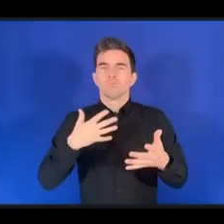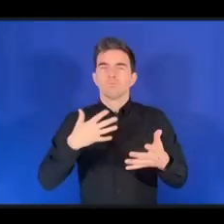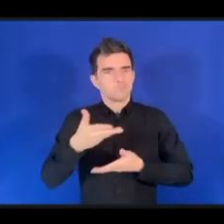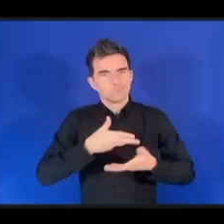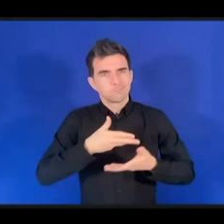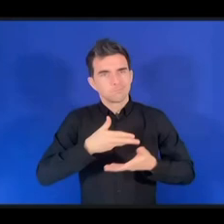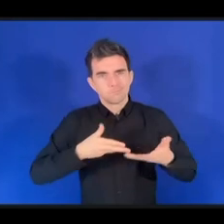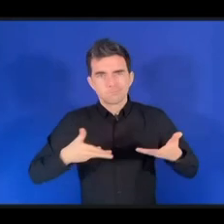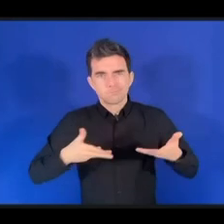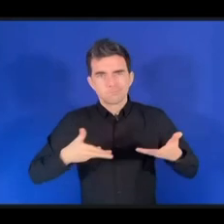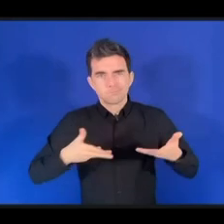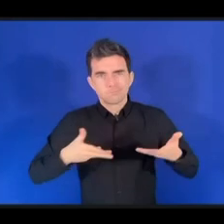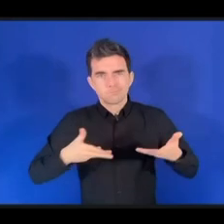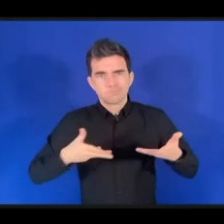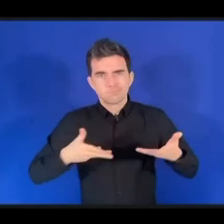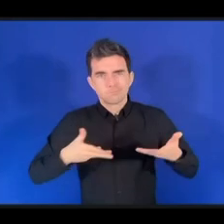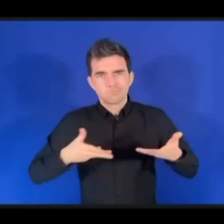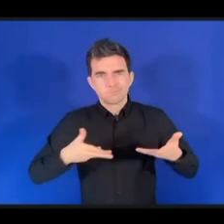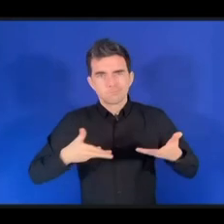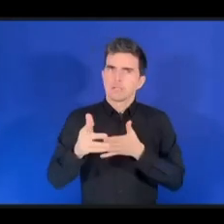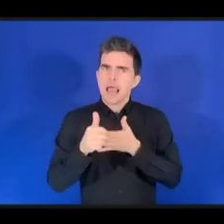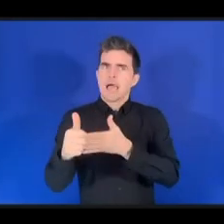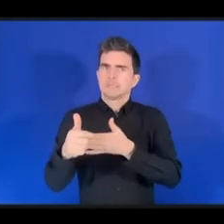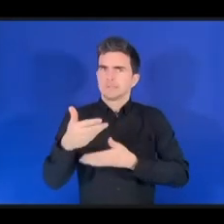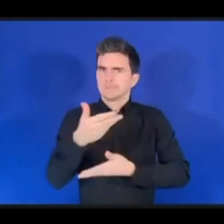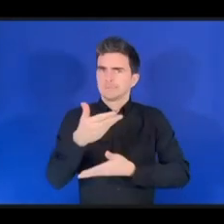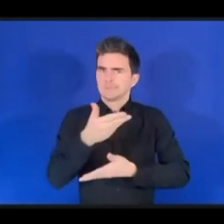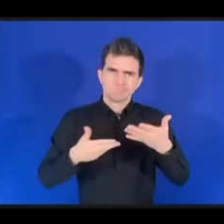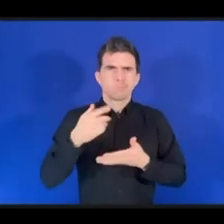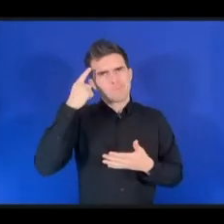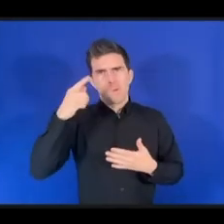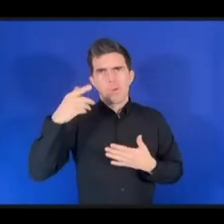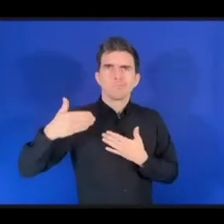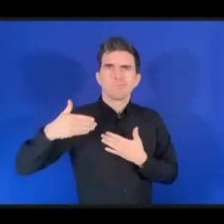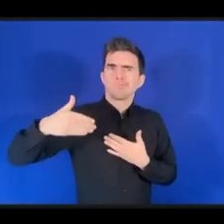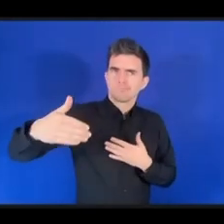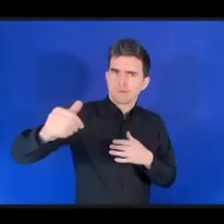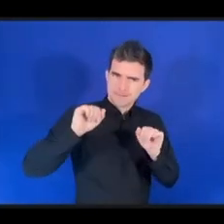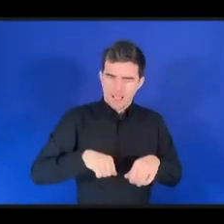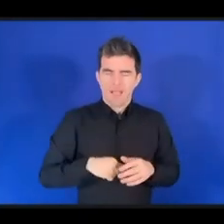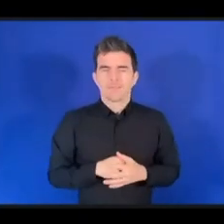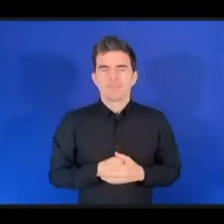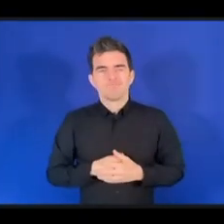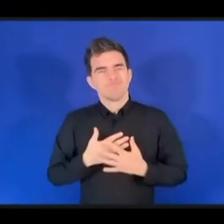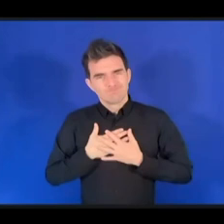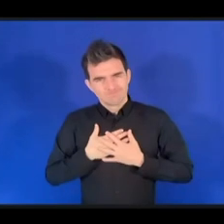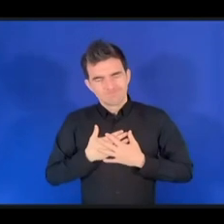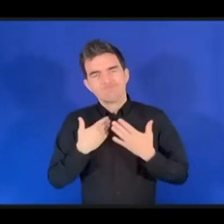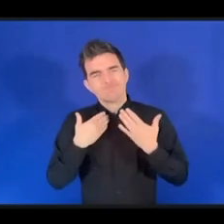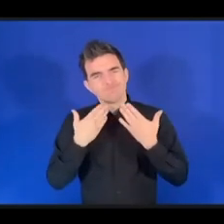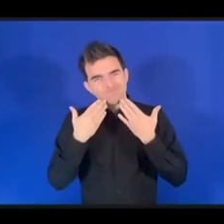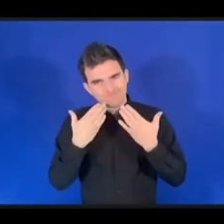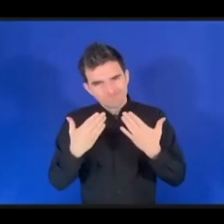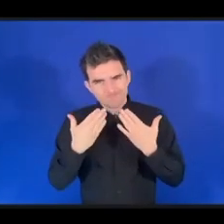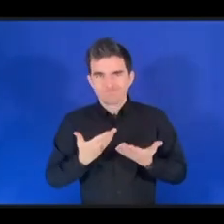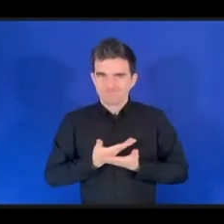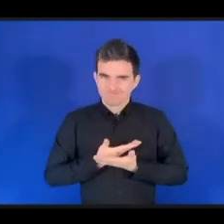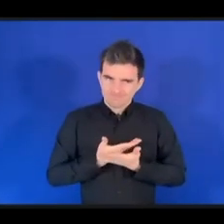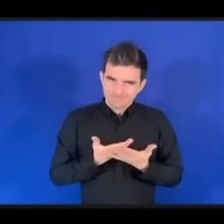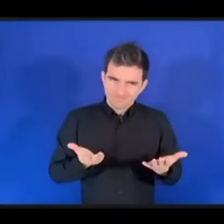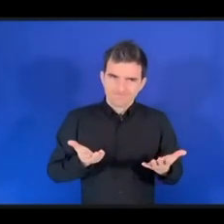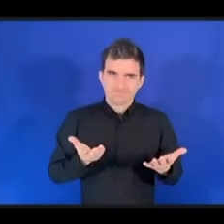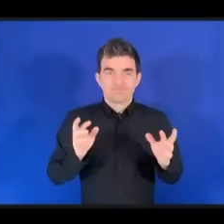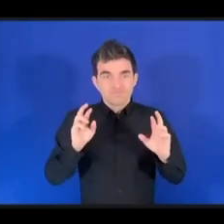заключение надеюсь, что у вас остались силы и энергия насладиться